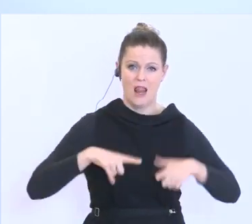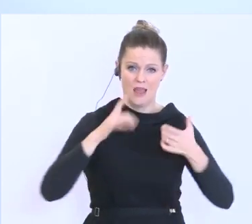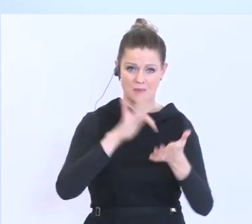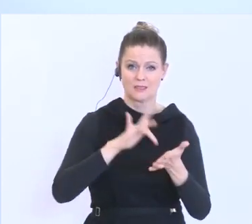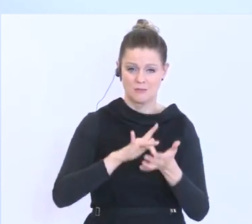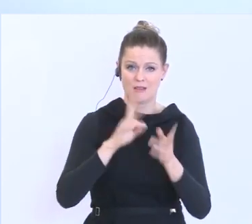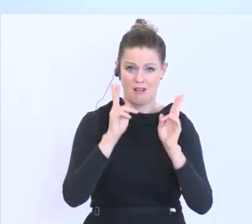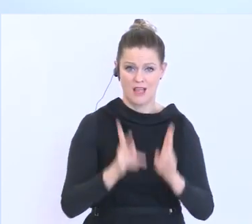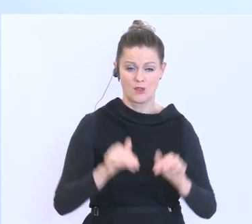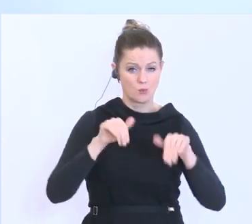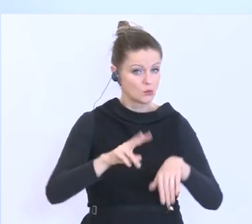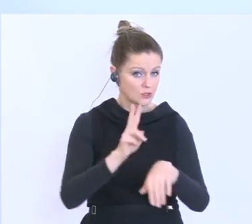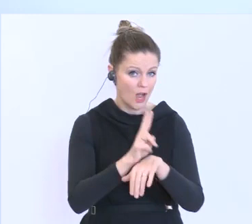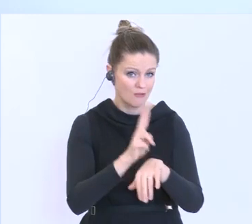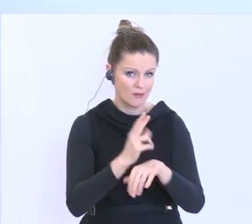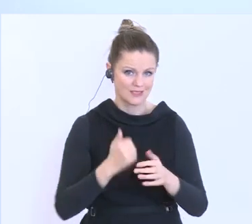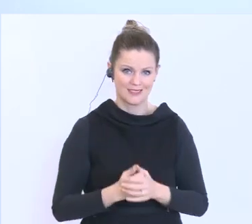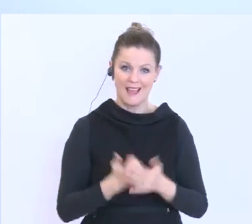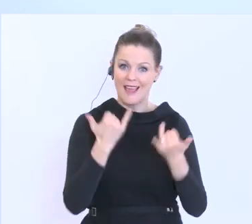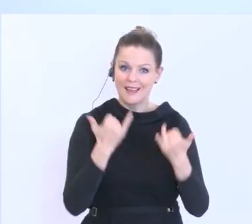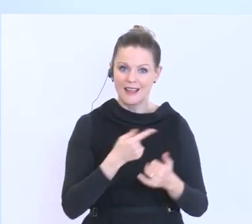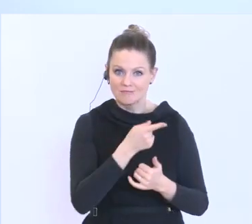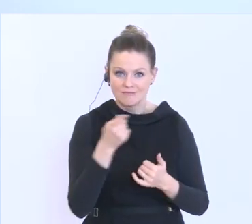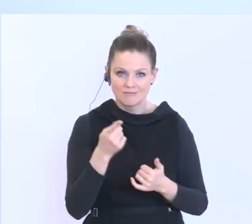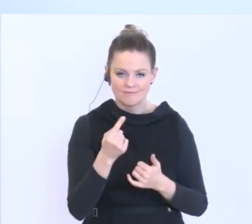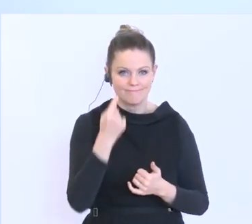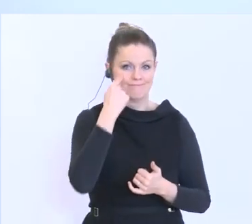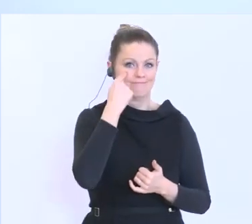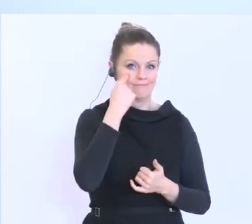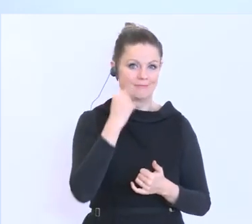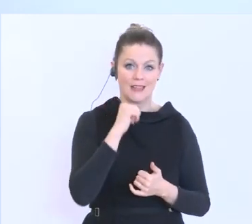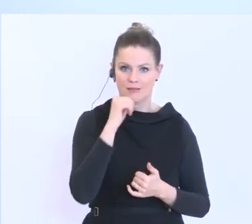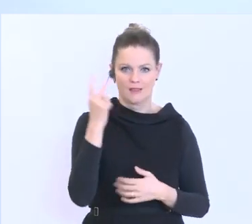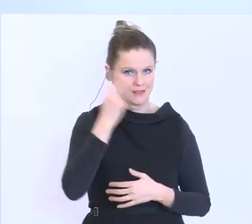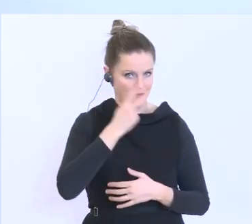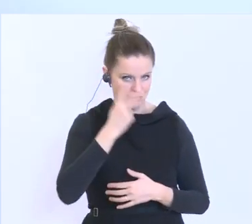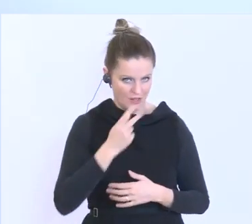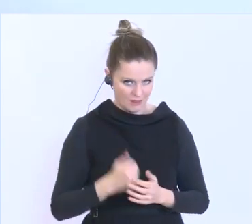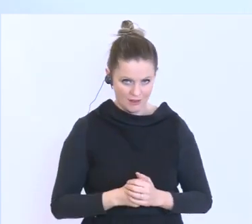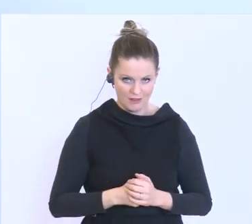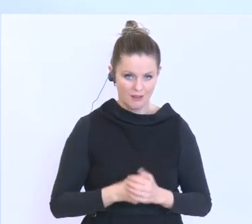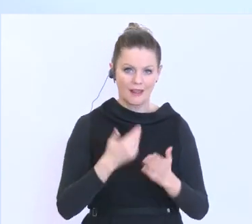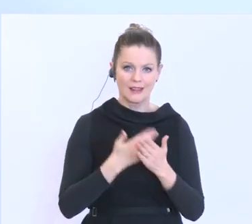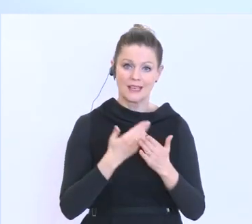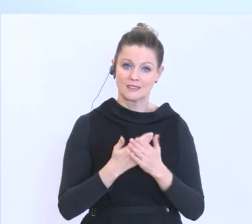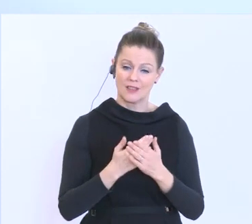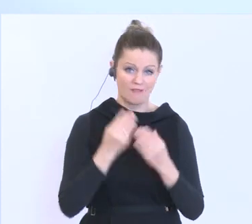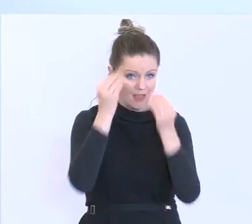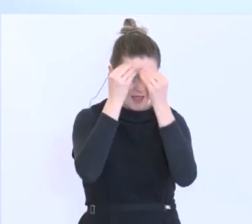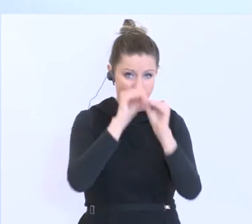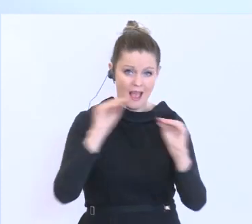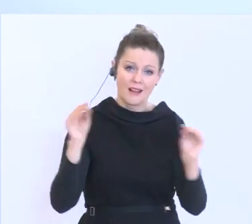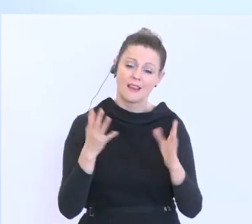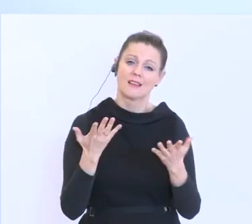Rücksicht zu nehmen. Viele merken das eigentlich erst jetzt, es keine Selbstverständlichkeit ist. Und an dieser Stelle wirklich ein ehrliches